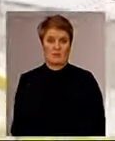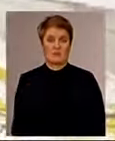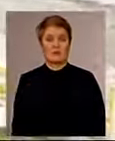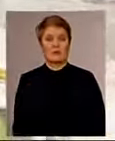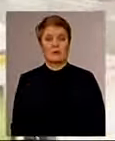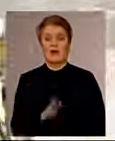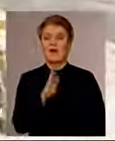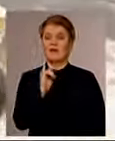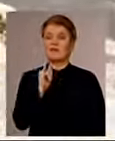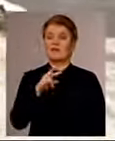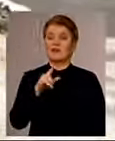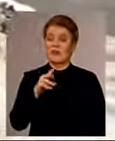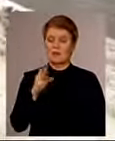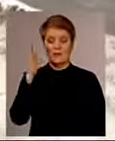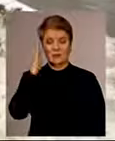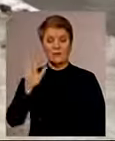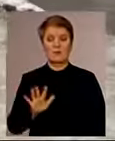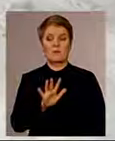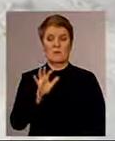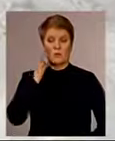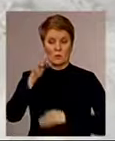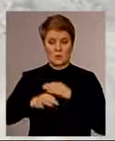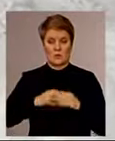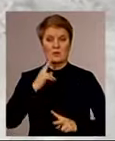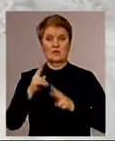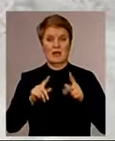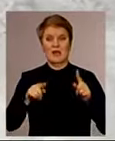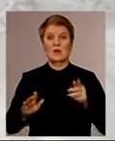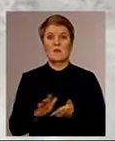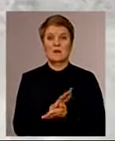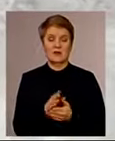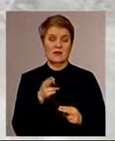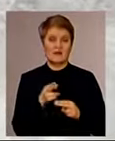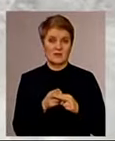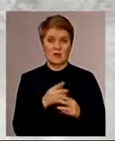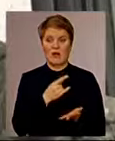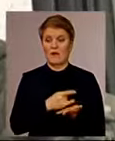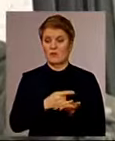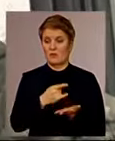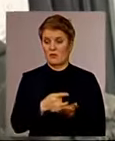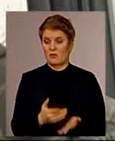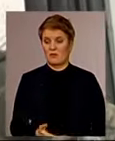Вільгельм каже, останні дні спить по 5 годин на добу. Скаржуються. Інколи прибирати заважають припаркованні автомобілі.